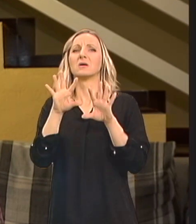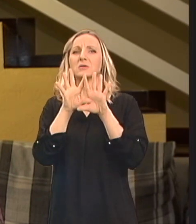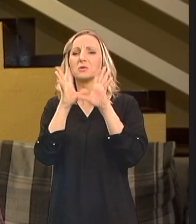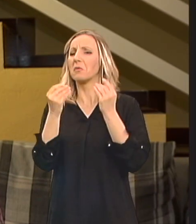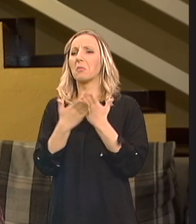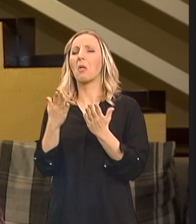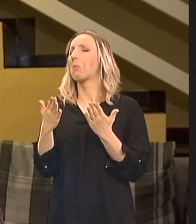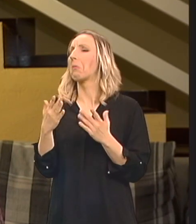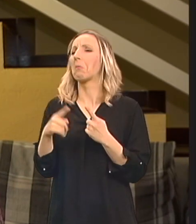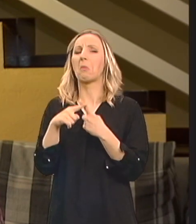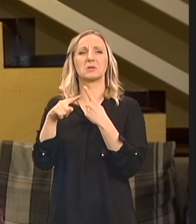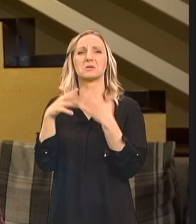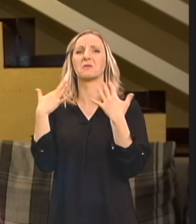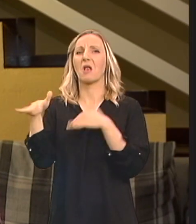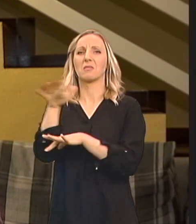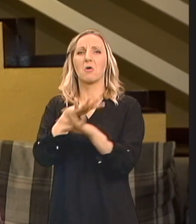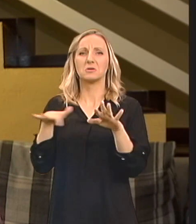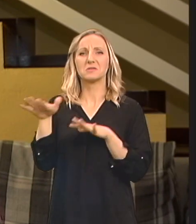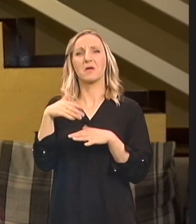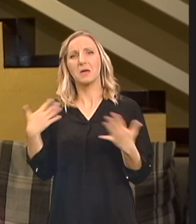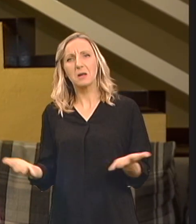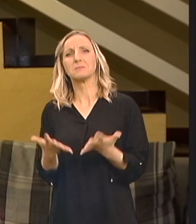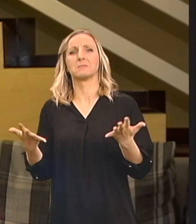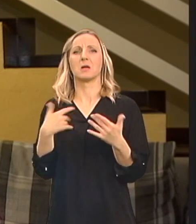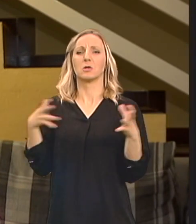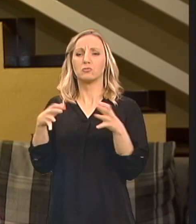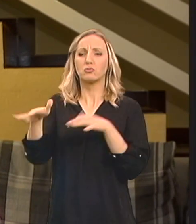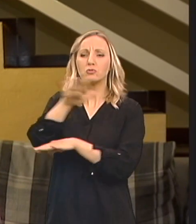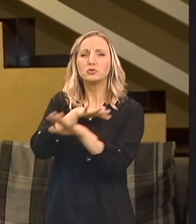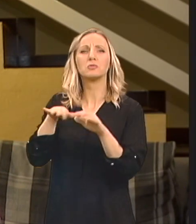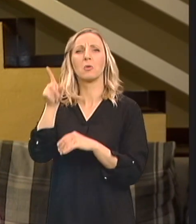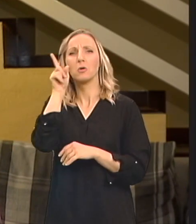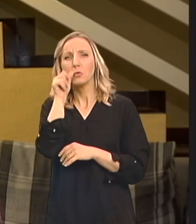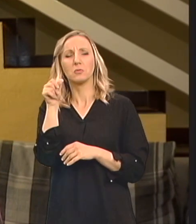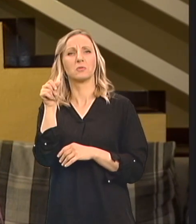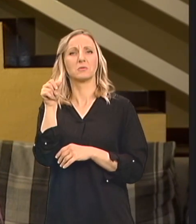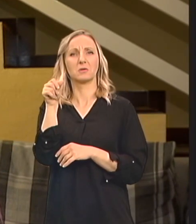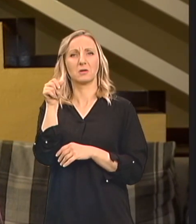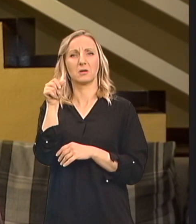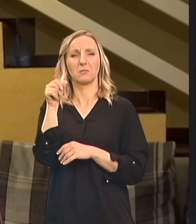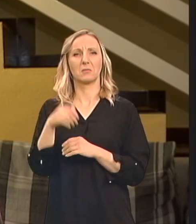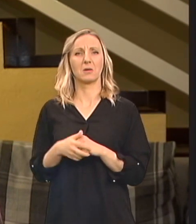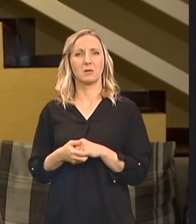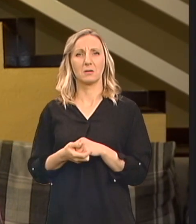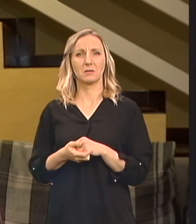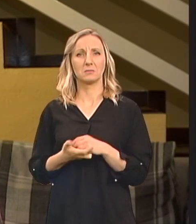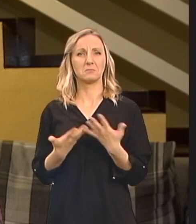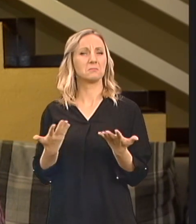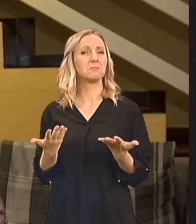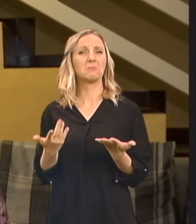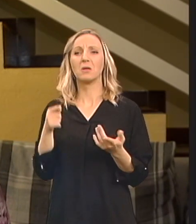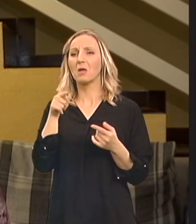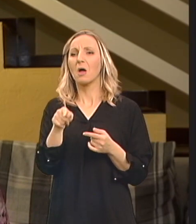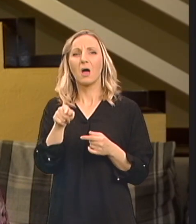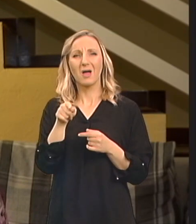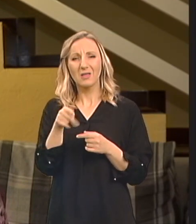Atmosfera I trudila smo se I družimo se ljudi Sa ljudima I da Prosto da to